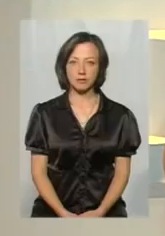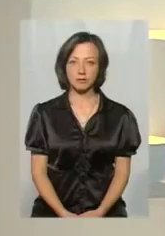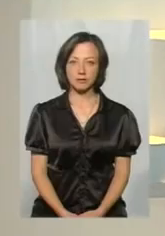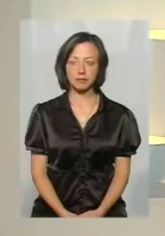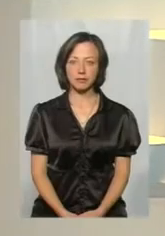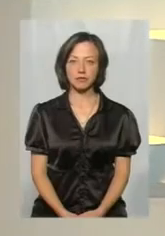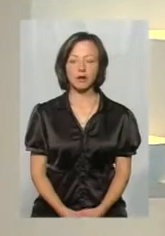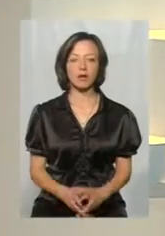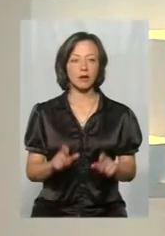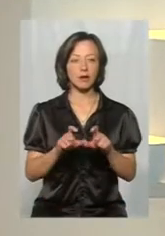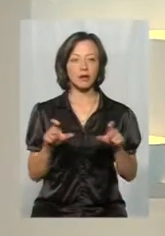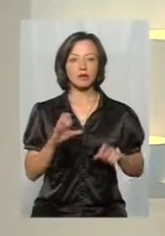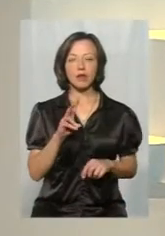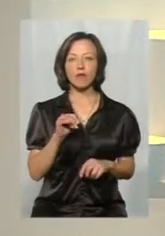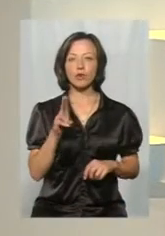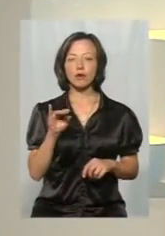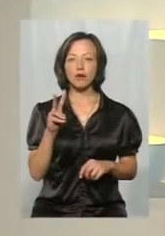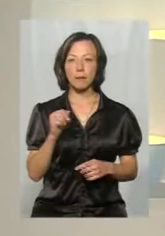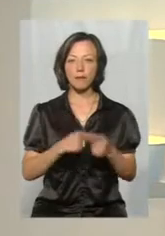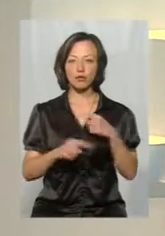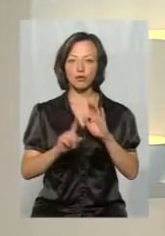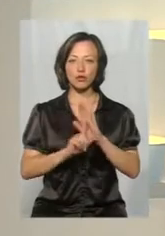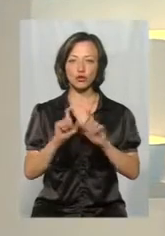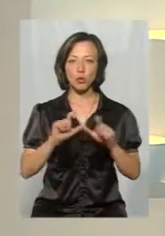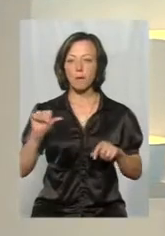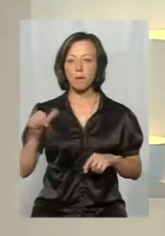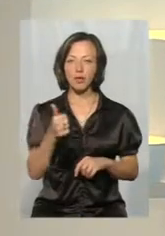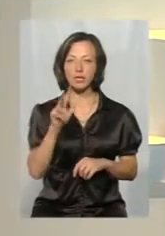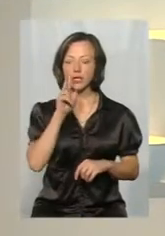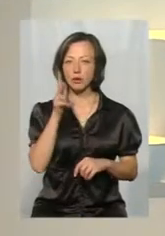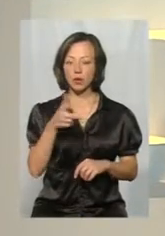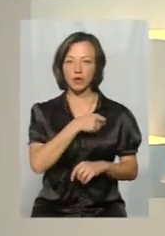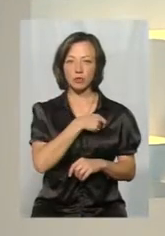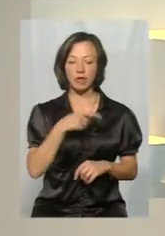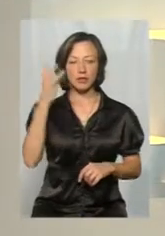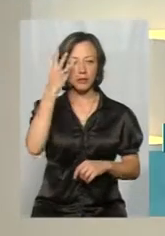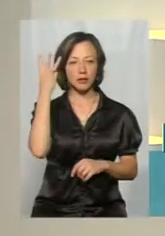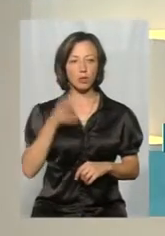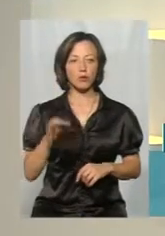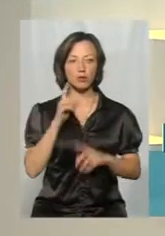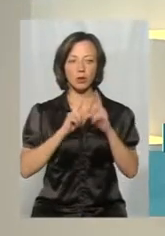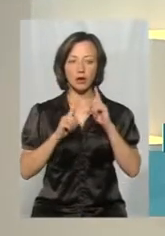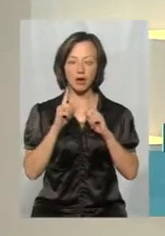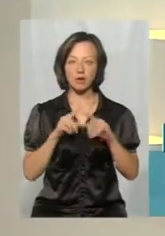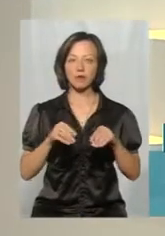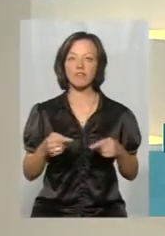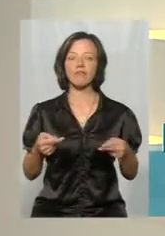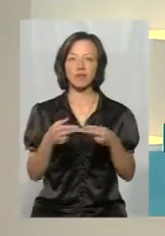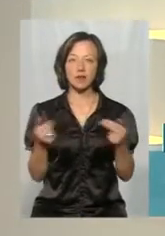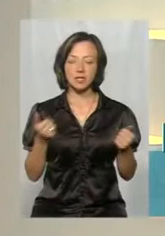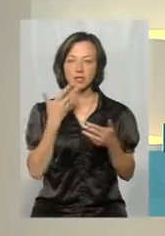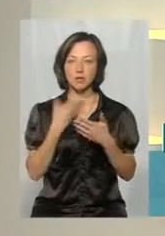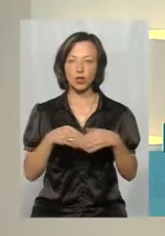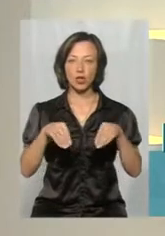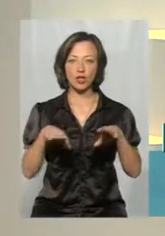Славутинці повернули початкову школу. Це уперше за три роки каденції. Депутати Хмельницької обласної ради визнали свої